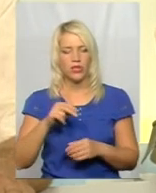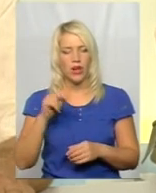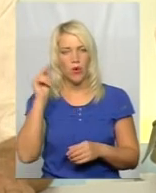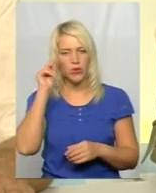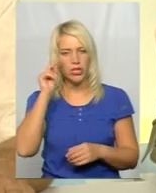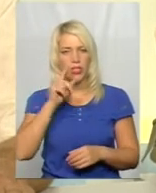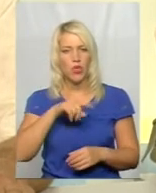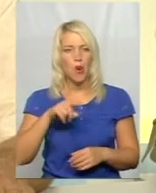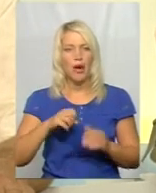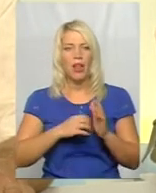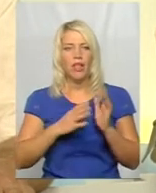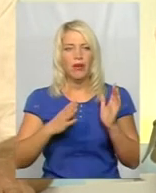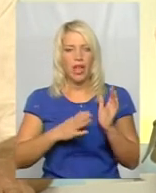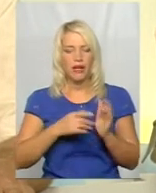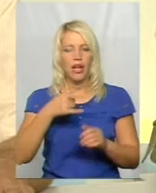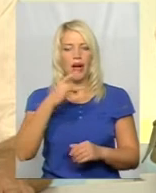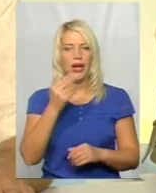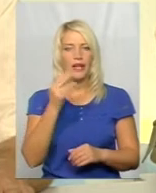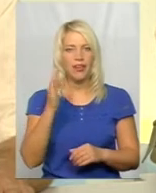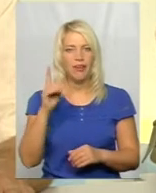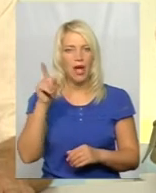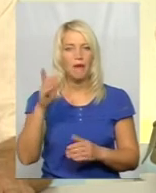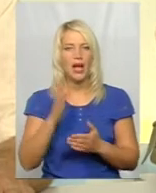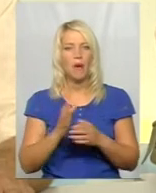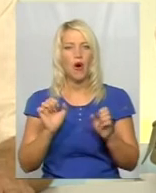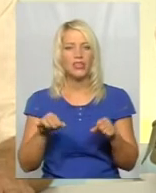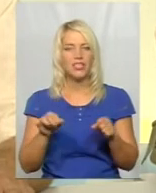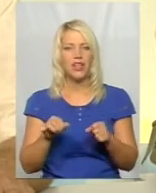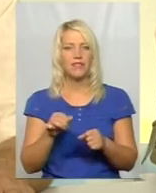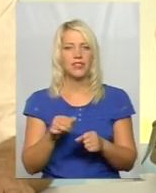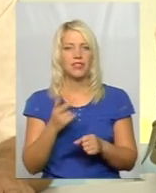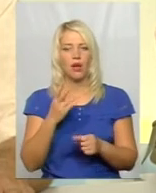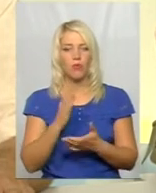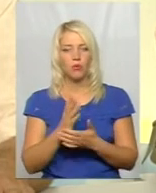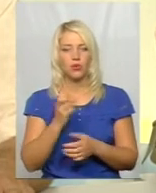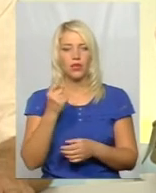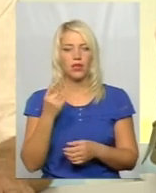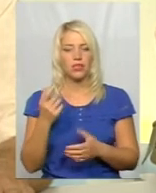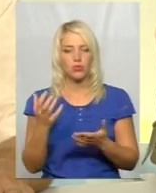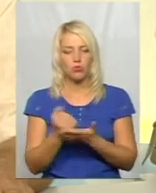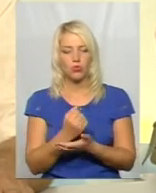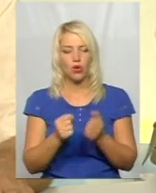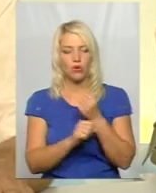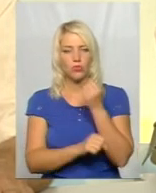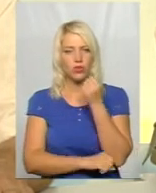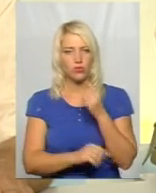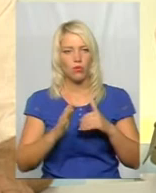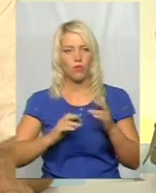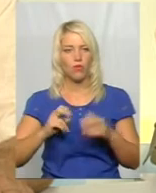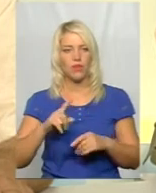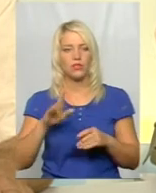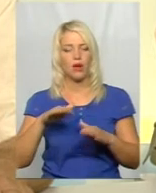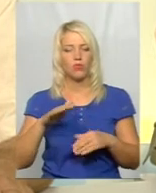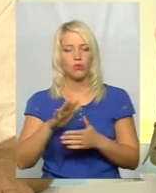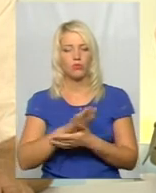19 в Грицьві. Тому що там є можливість здобути на першому етапі робітничу професію і далі продовжити навчання і